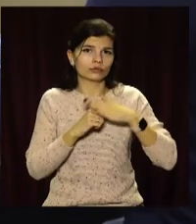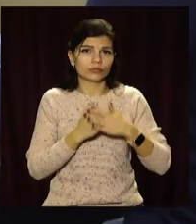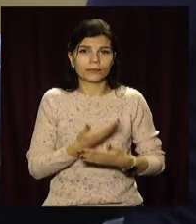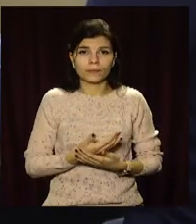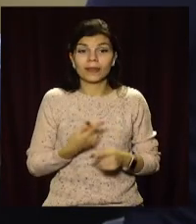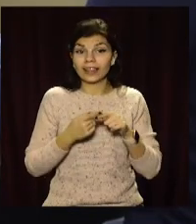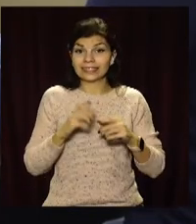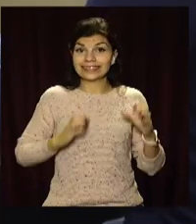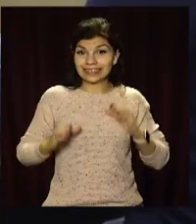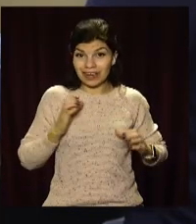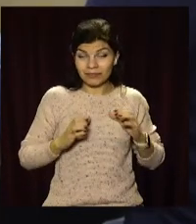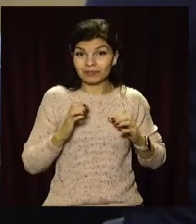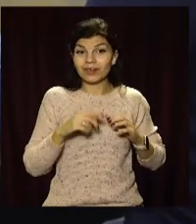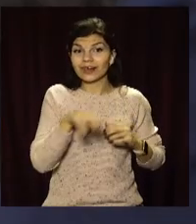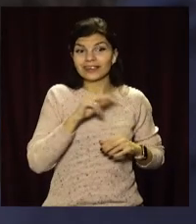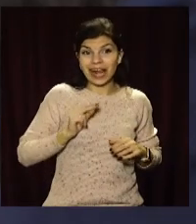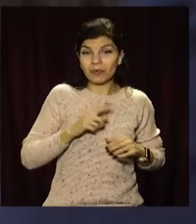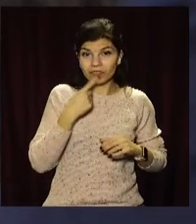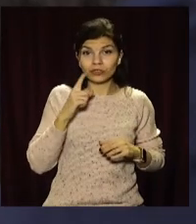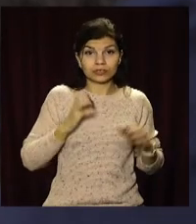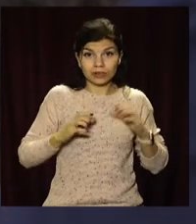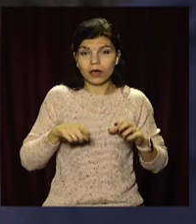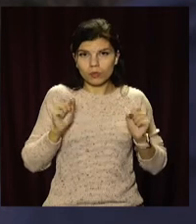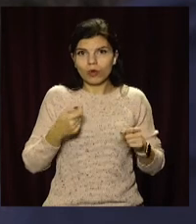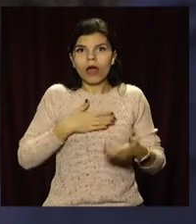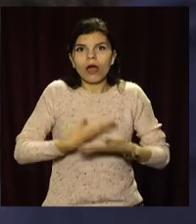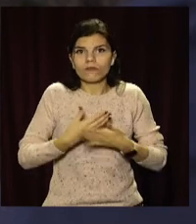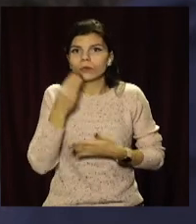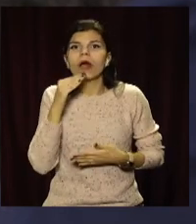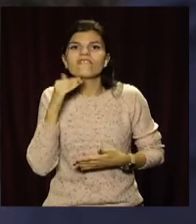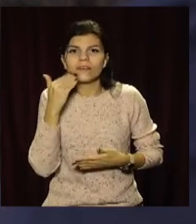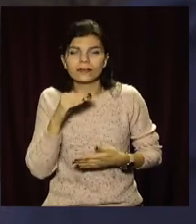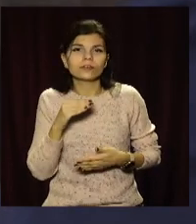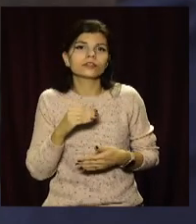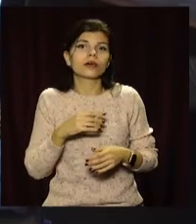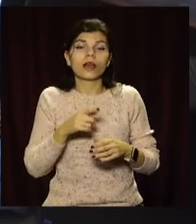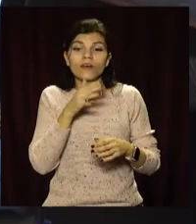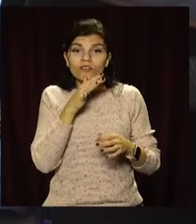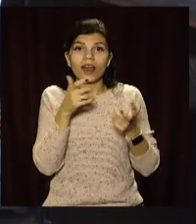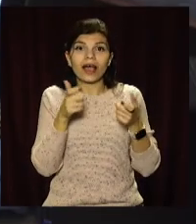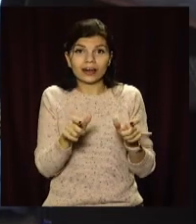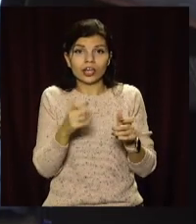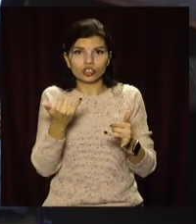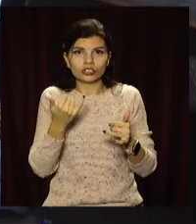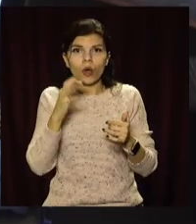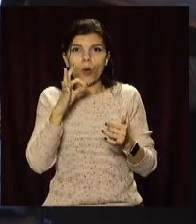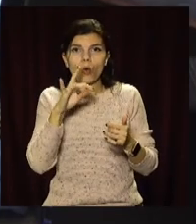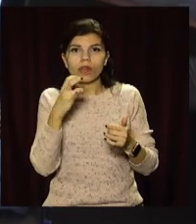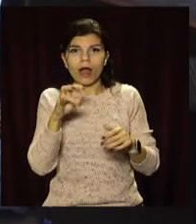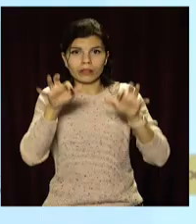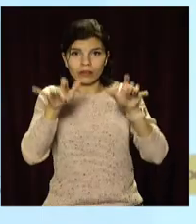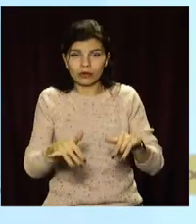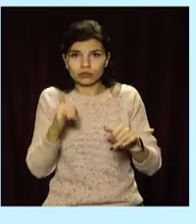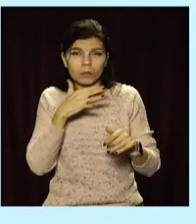таким семінарам, розповідають співробітники ЦНАПу, можуть працювати ефективніше. Наразі в умовах карантину обробляють чимало заяв в онлайн